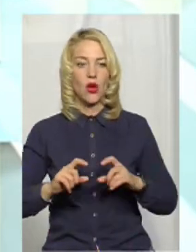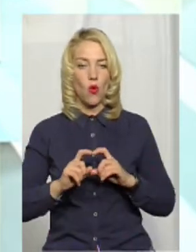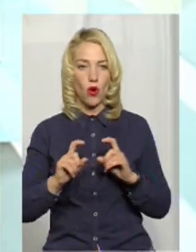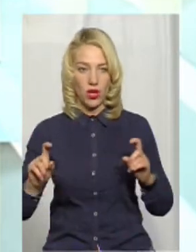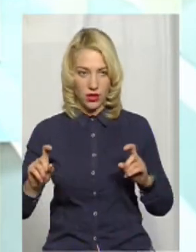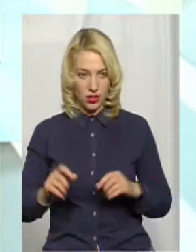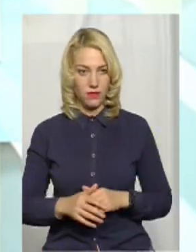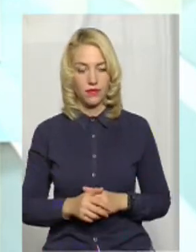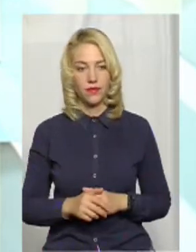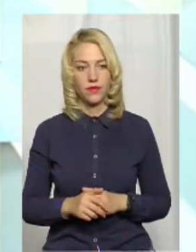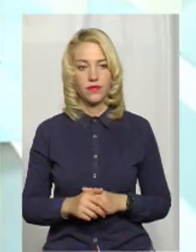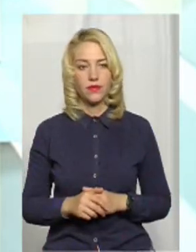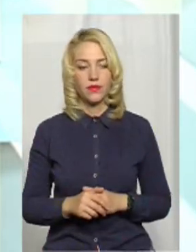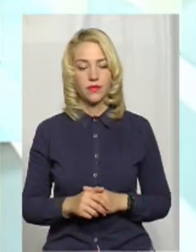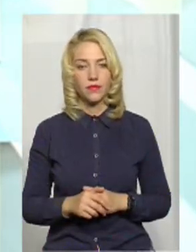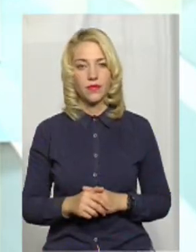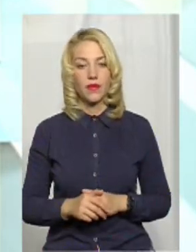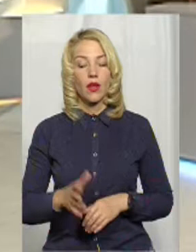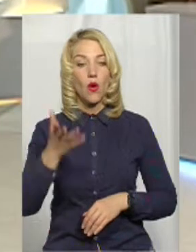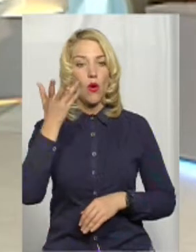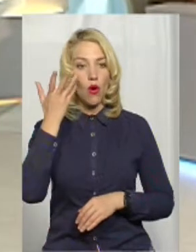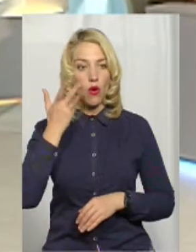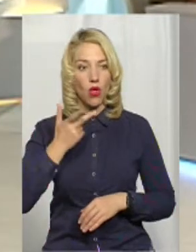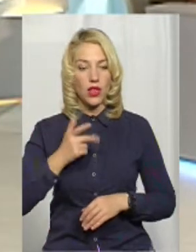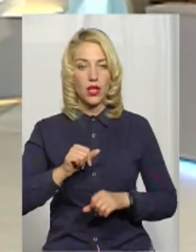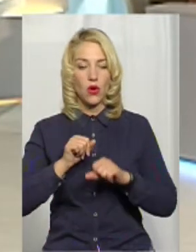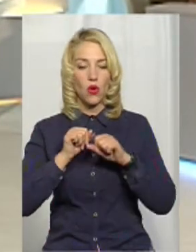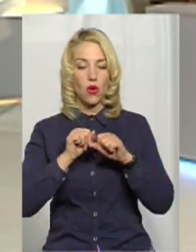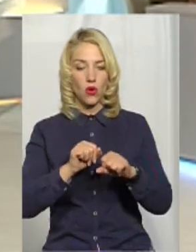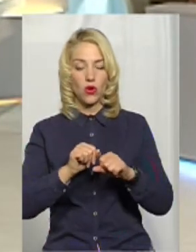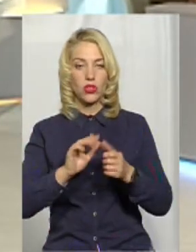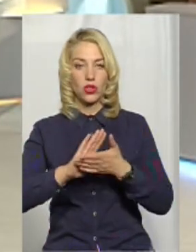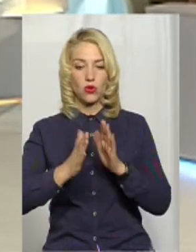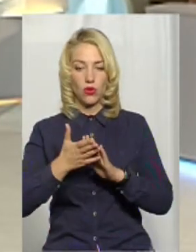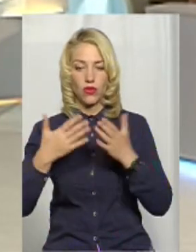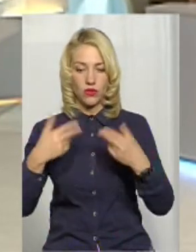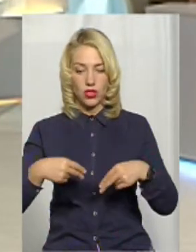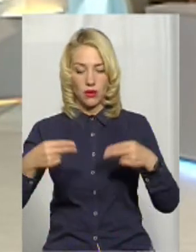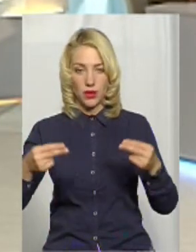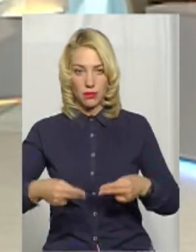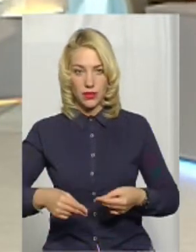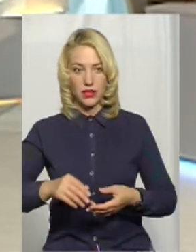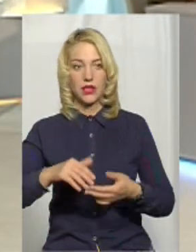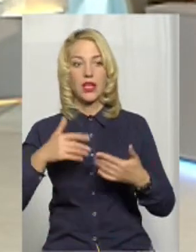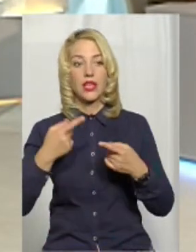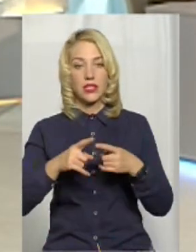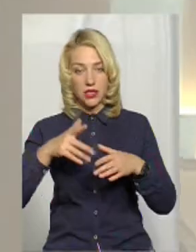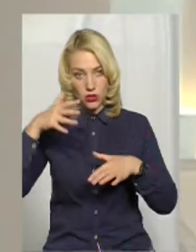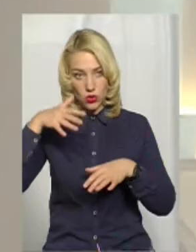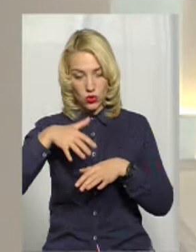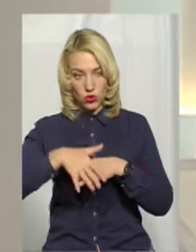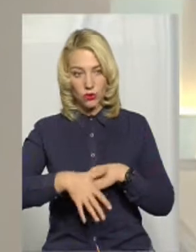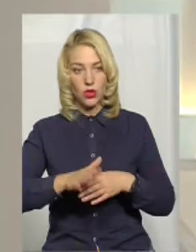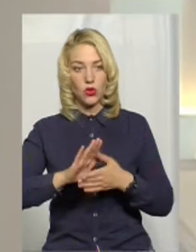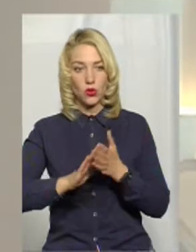то питання там. Коли охоронний договір підписаний, укладений, це зрозуміло,